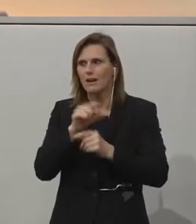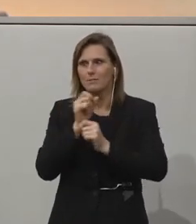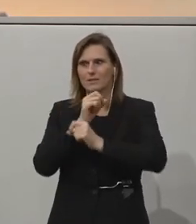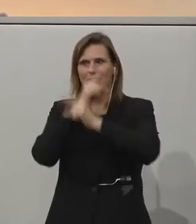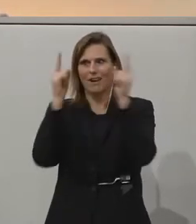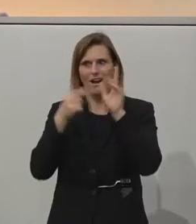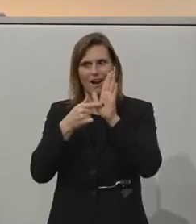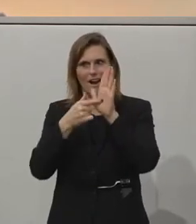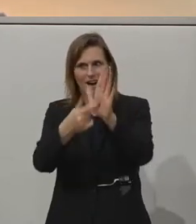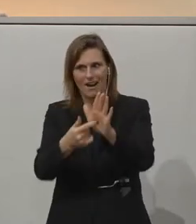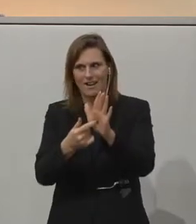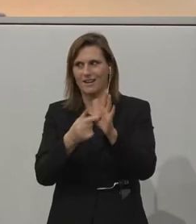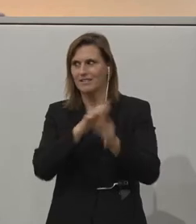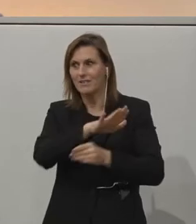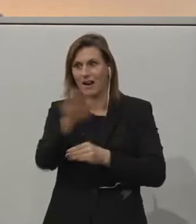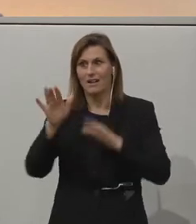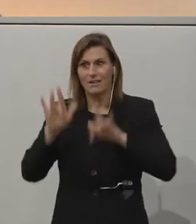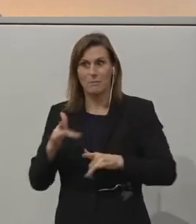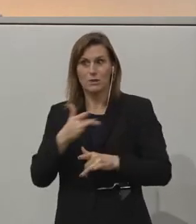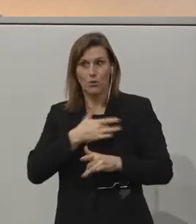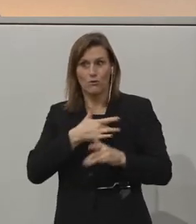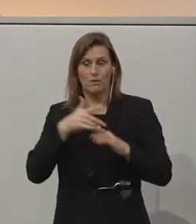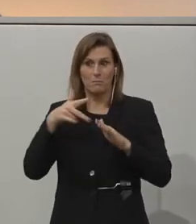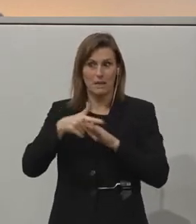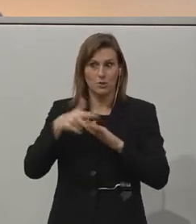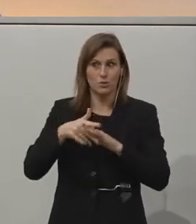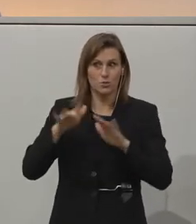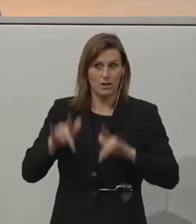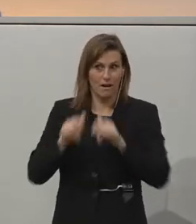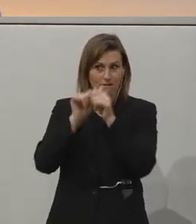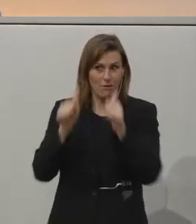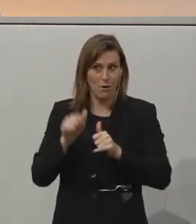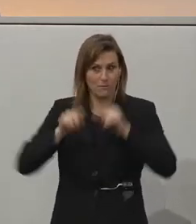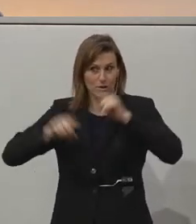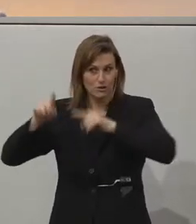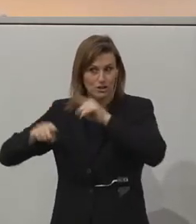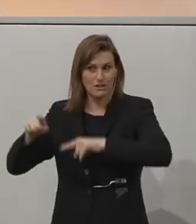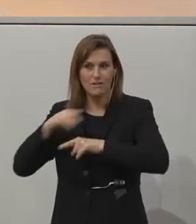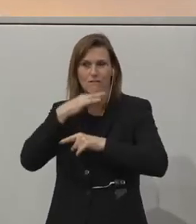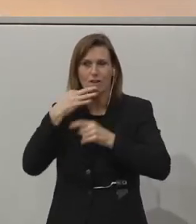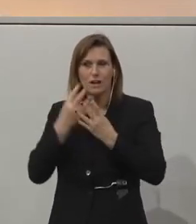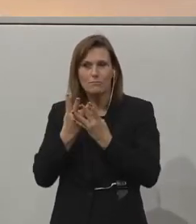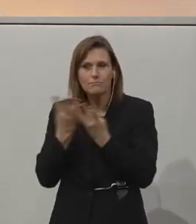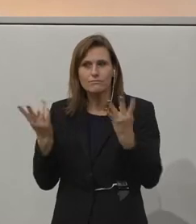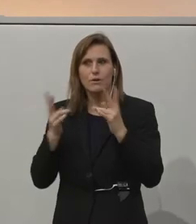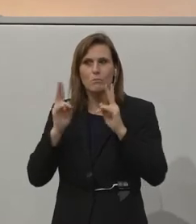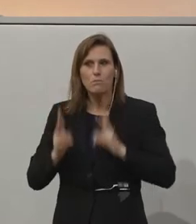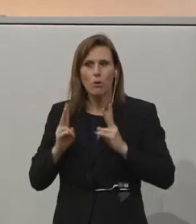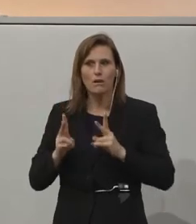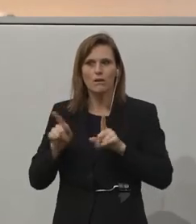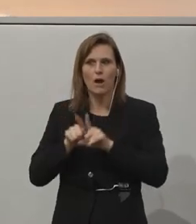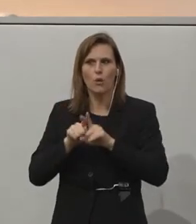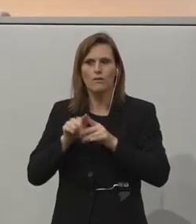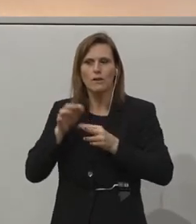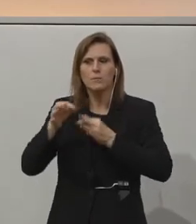And therefore, if you think about it, many, many more people, right, suffer from some level of loss,